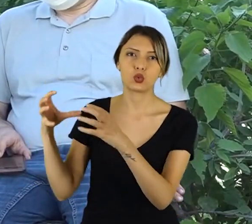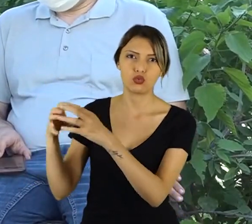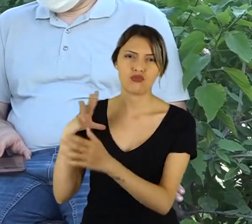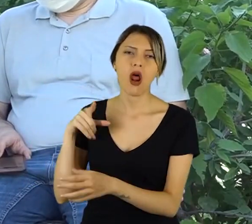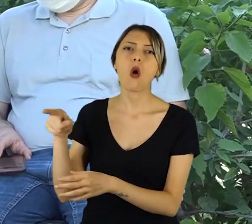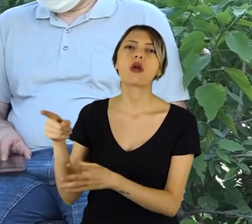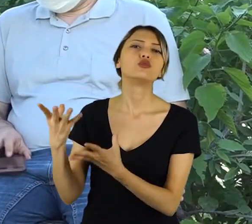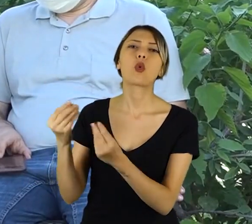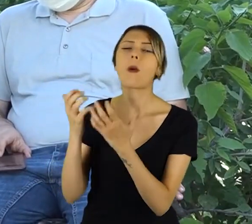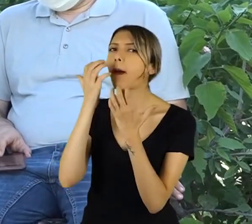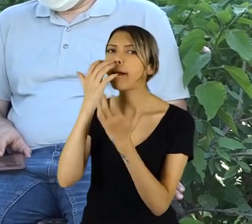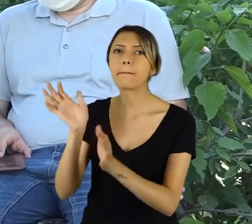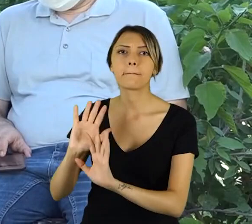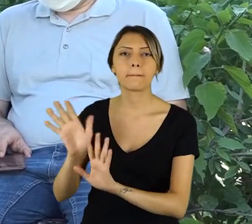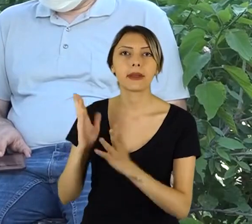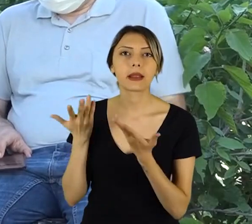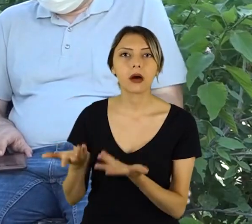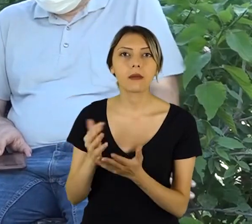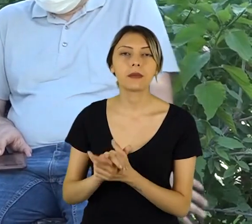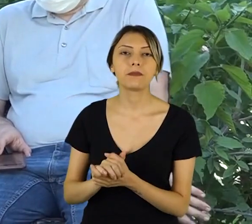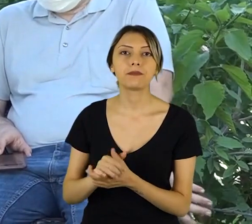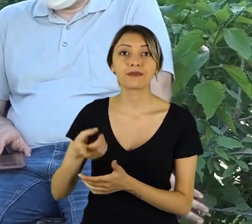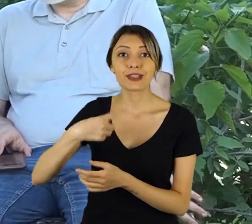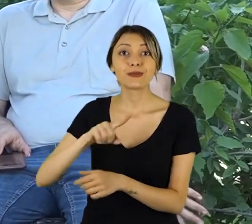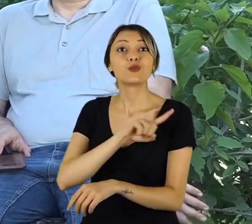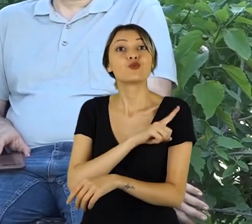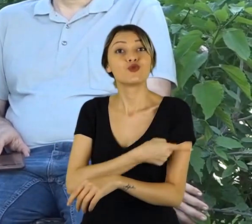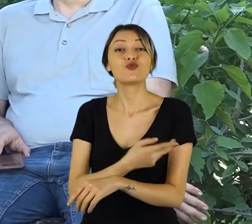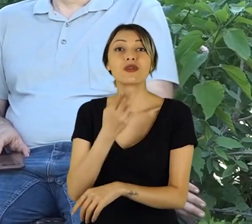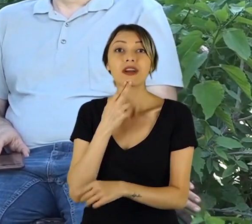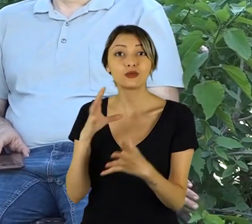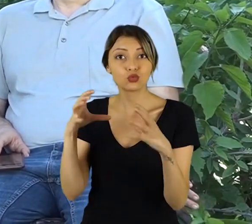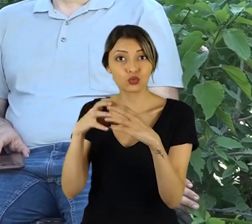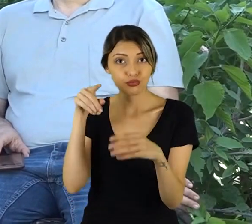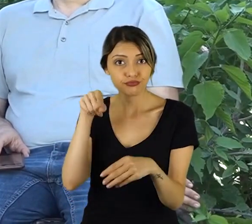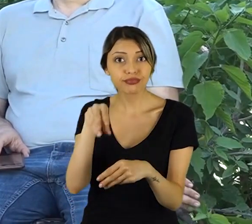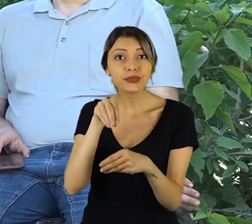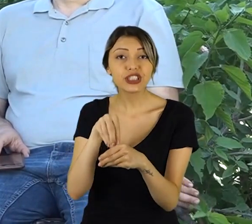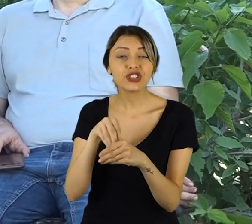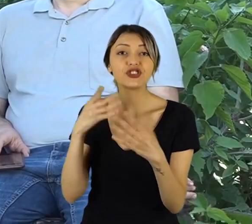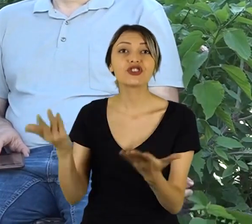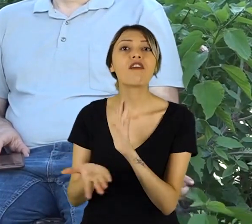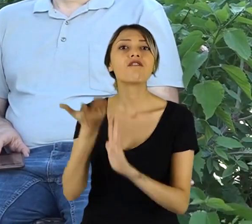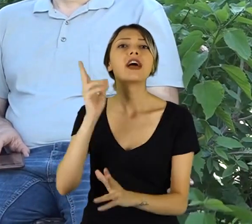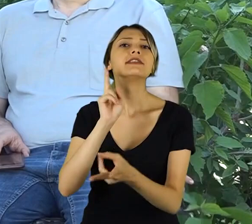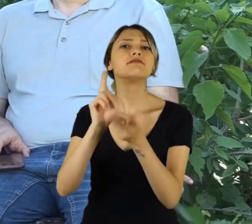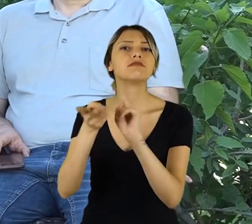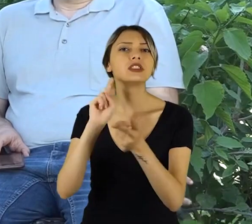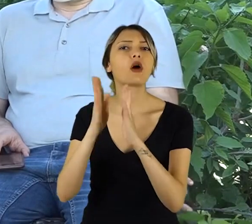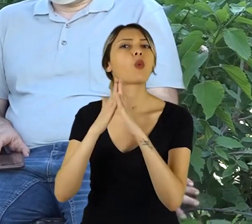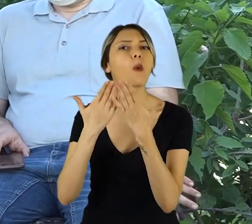girmedim. Ama bizim güçlü grubunda daha çok tiyatroydu,